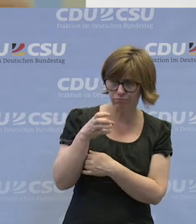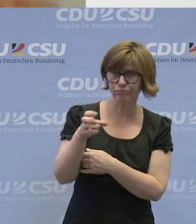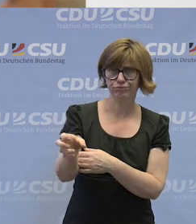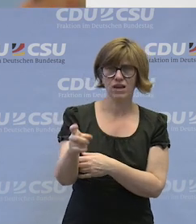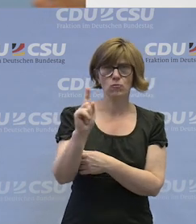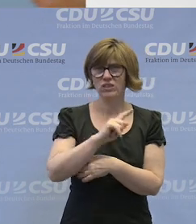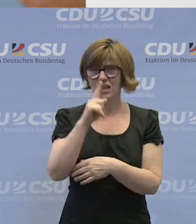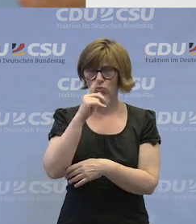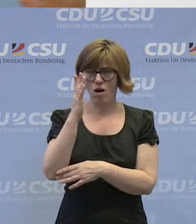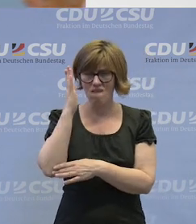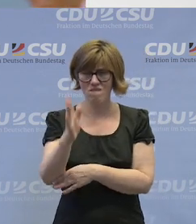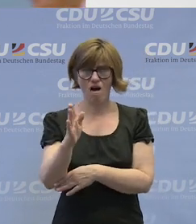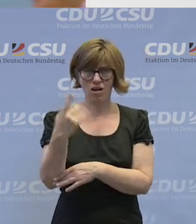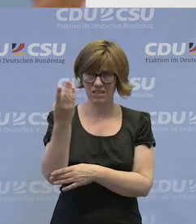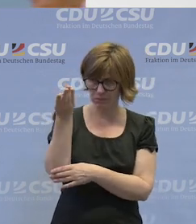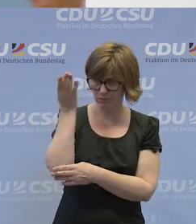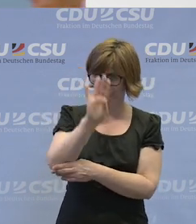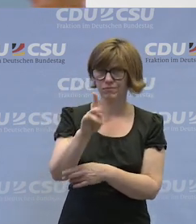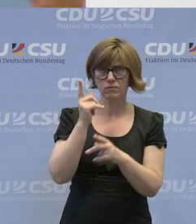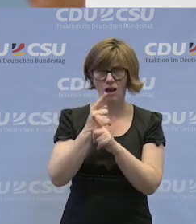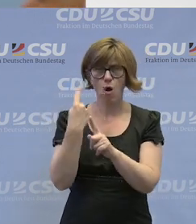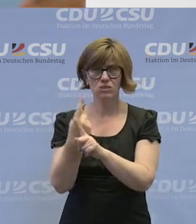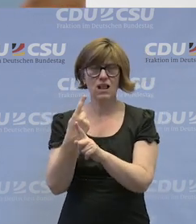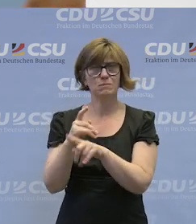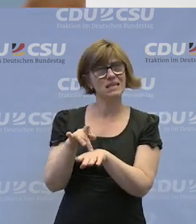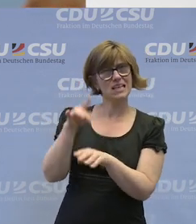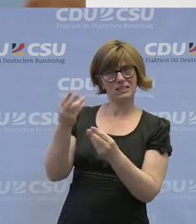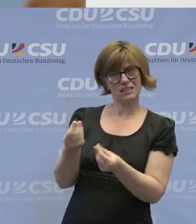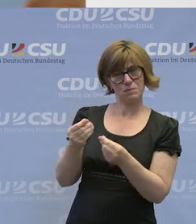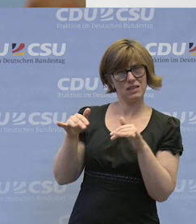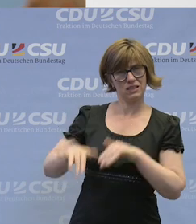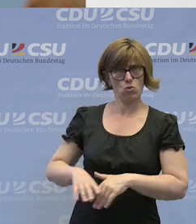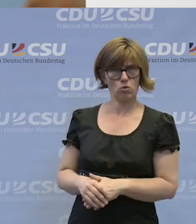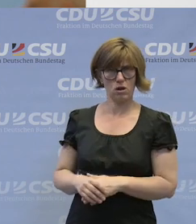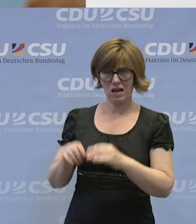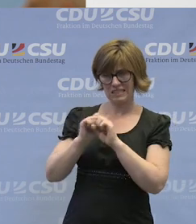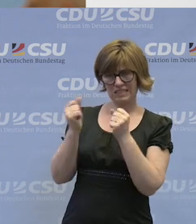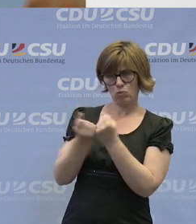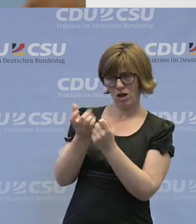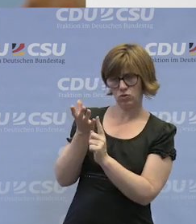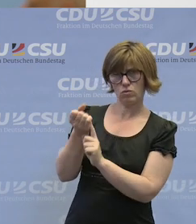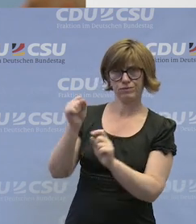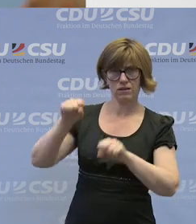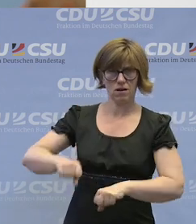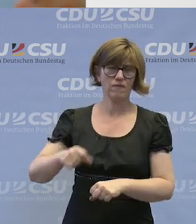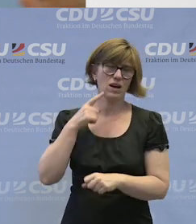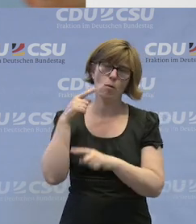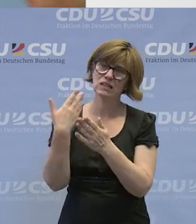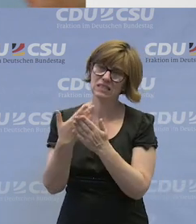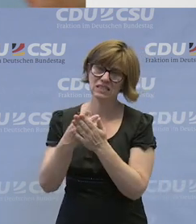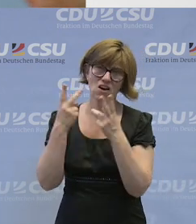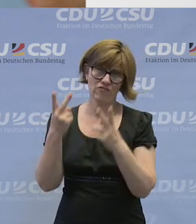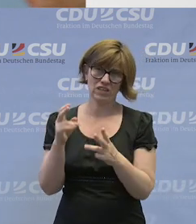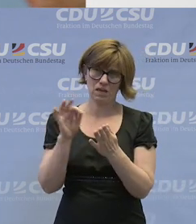nicht nur das Fach drauf haben, sondern auch die Sensibilität der Situation erfassen können. Ich glaube, das ist auch noch eine